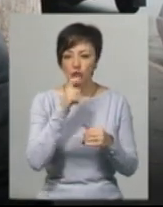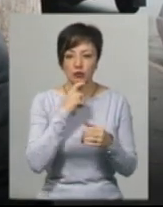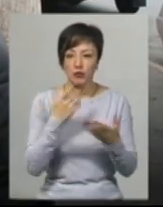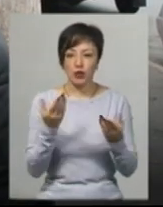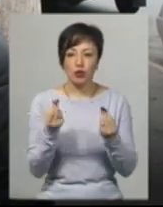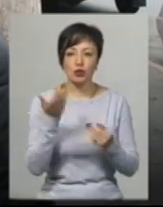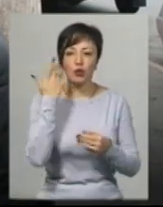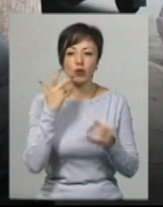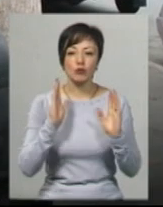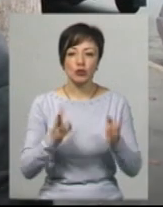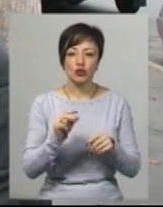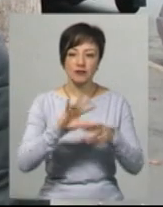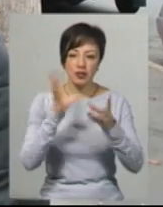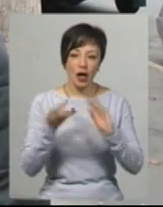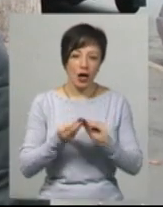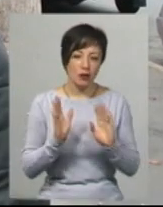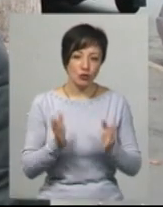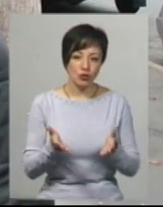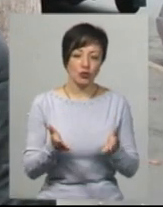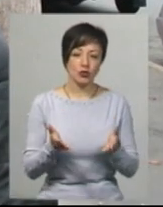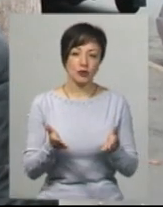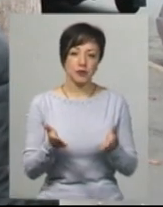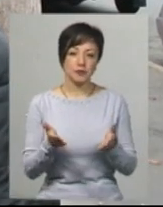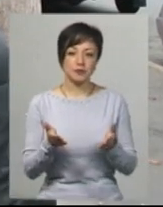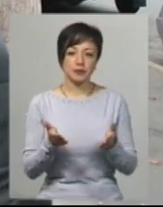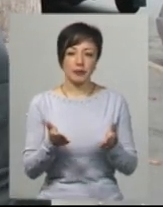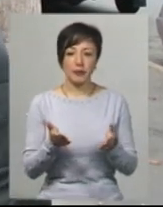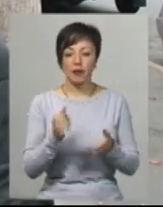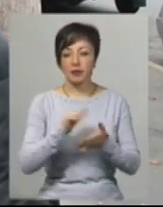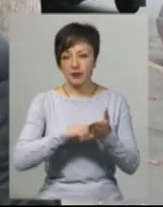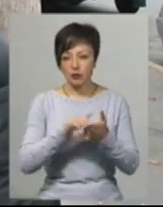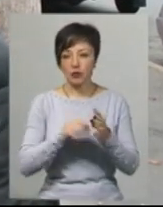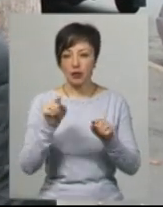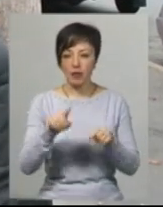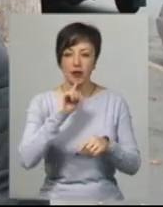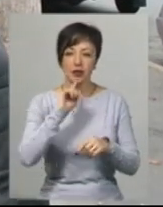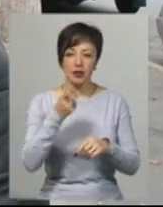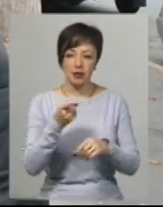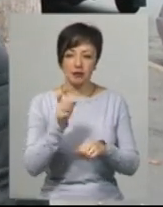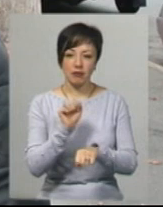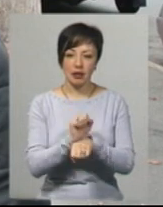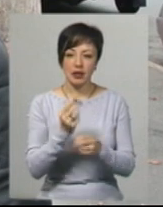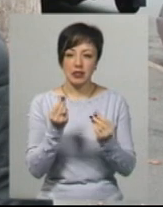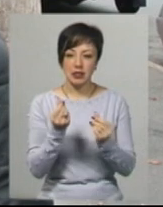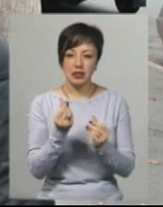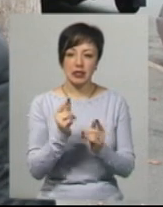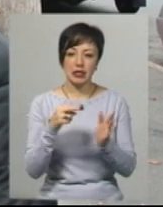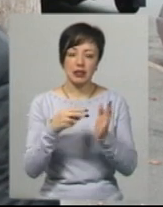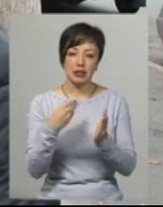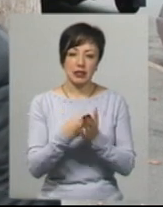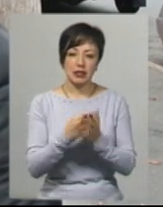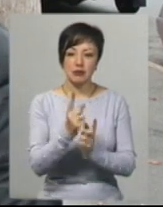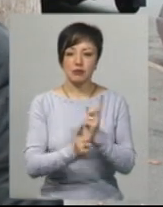кошти будуть і чи будуть вони в такій мірі, воно призведе в тому, що там рік і ціни змінюються, і